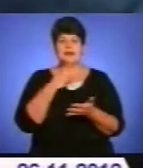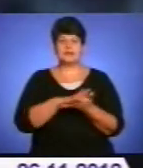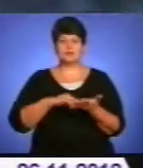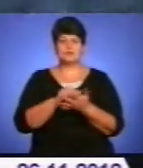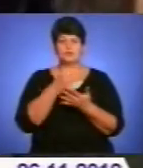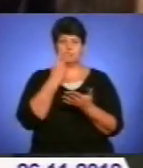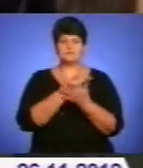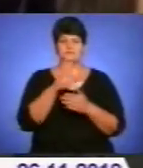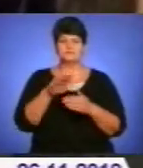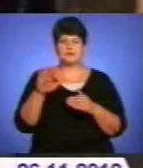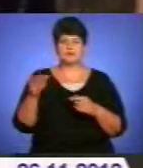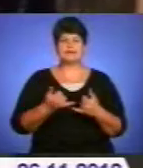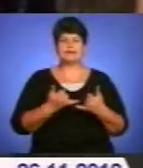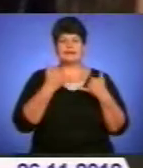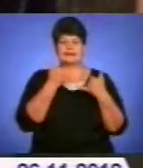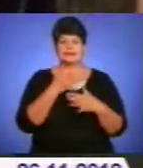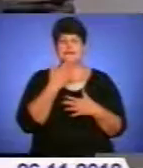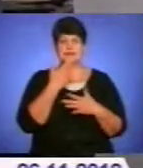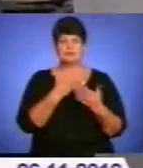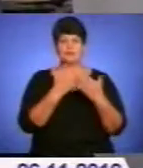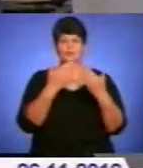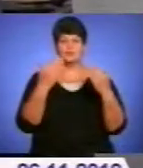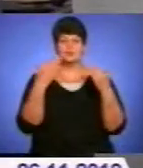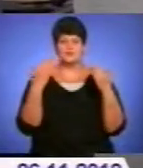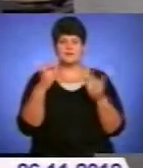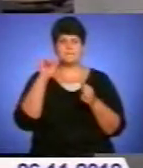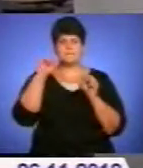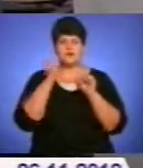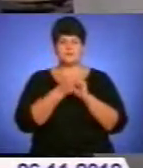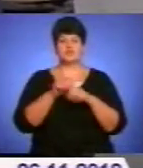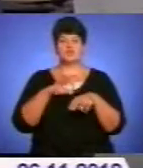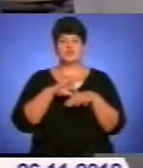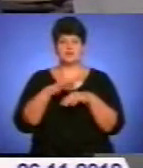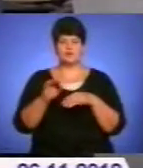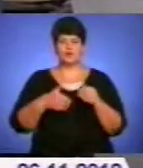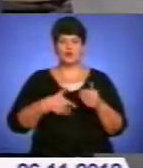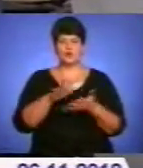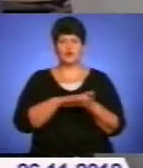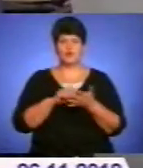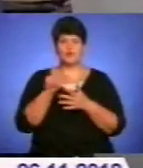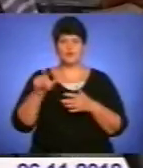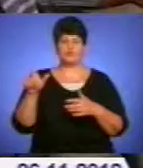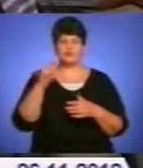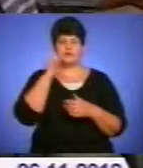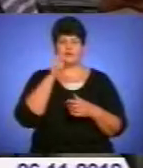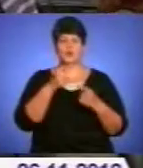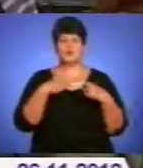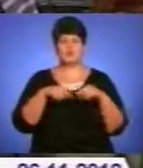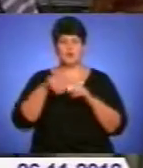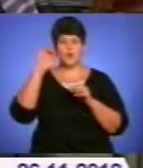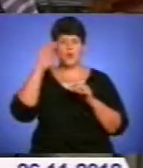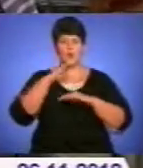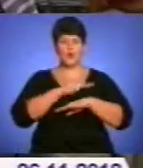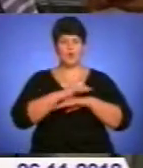школярам. Для них Національному музею «Меморіал пам'яті жертв Голодоморів в Україні» влаштували урок пам'яті. «Для школярів